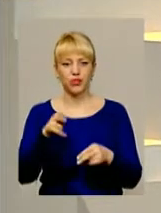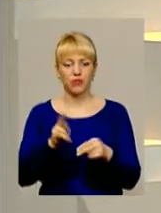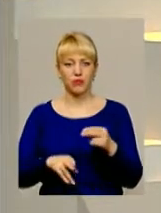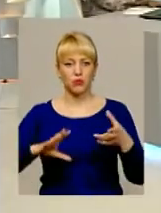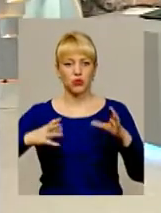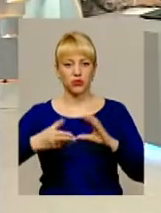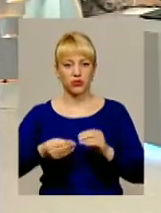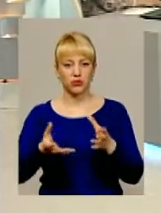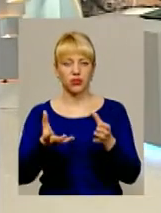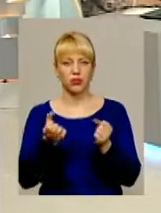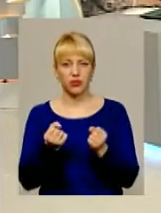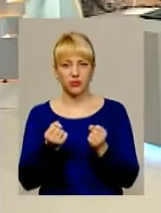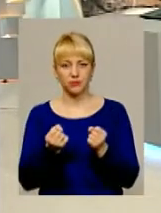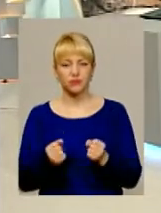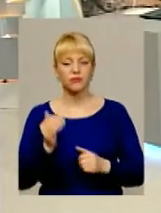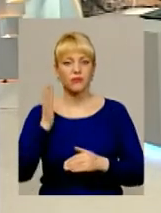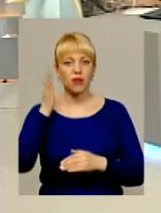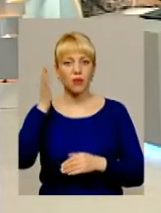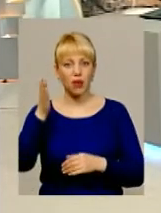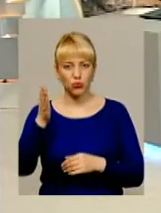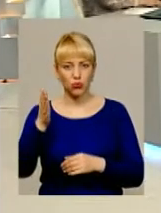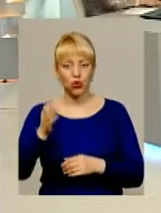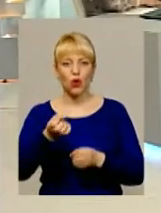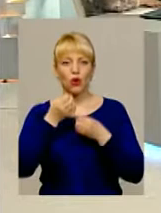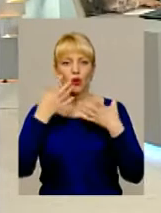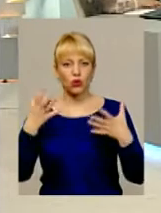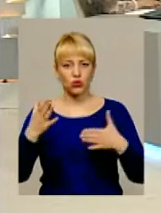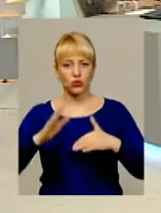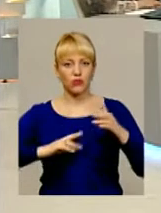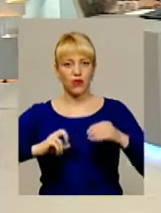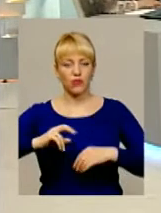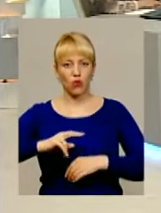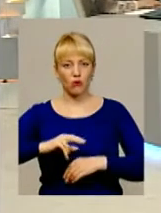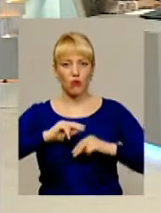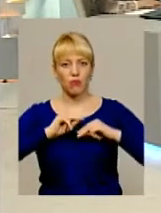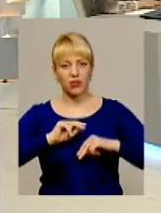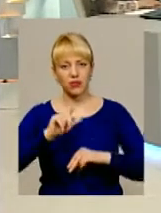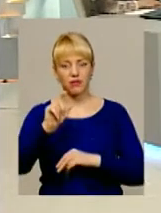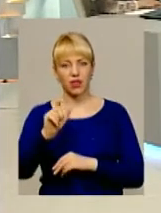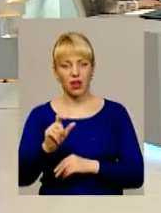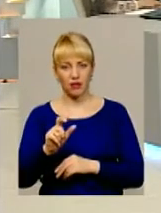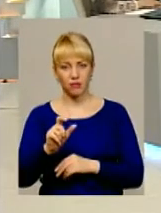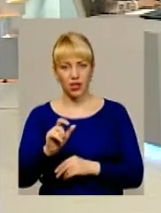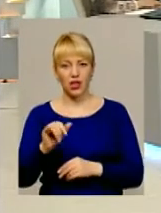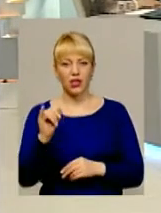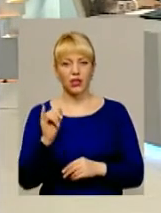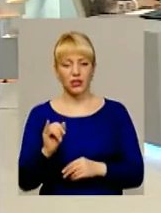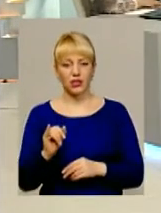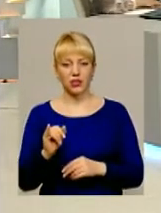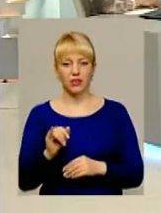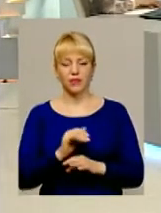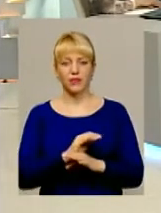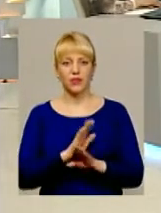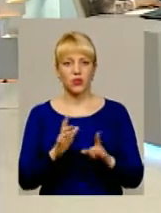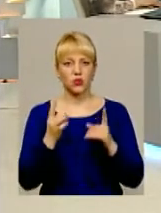результаті отримати майбутнього, хорошого, кваліфікованого працівника, і не